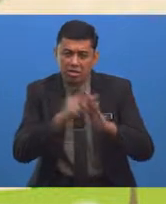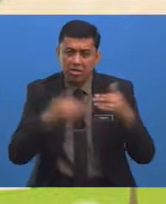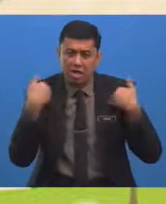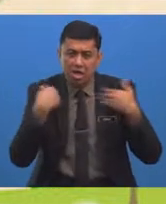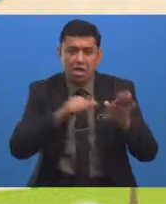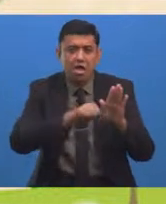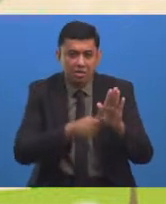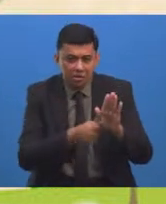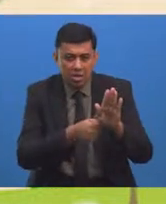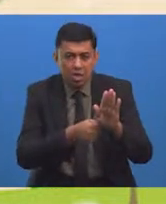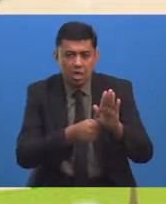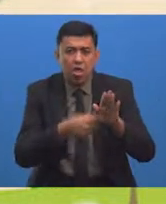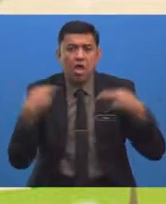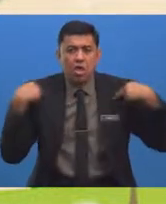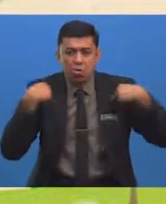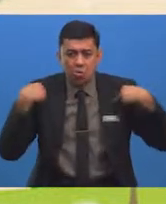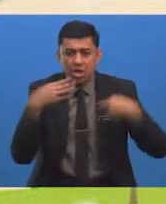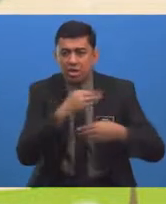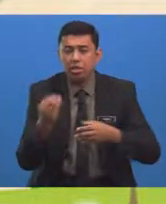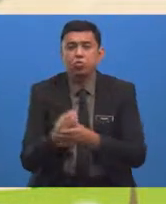Asal Haiwan Dan Tumbuhan